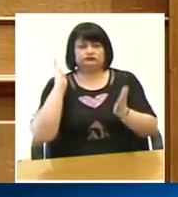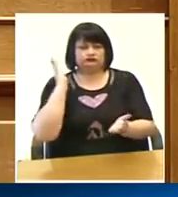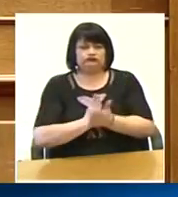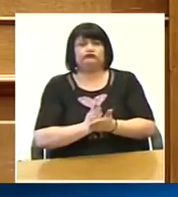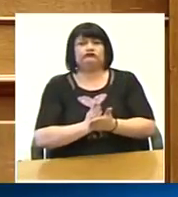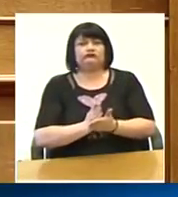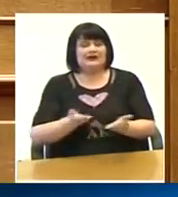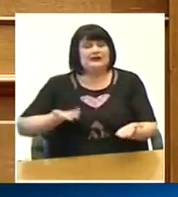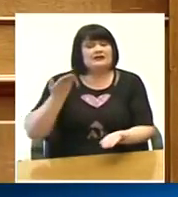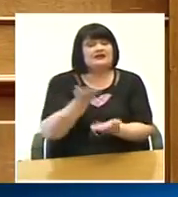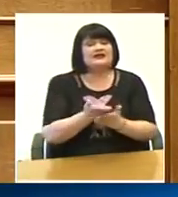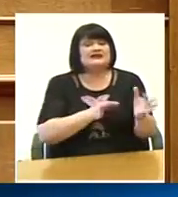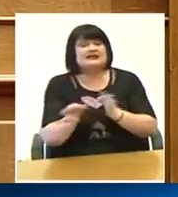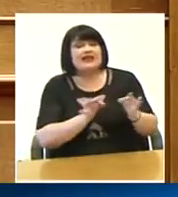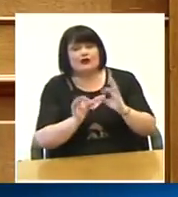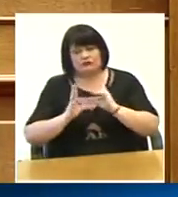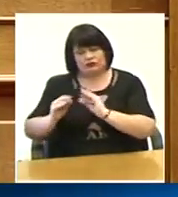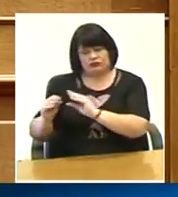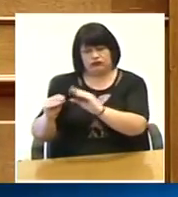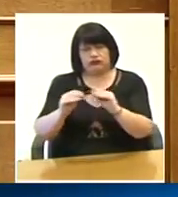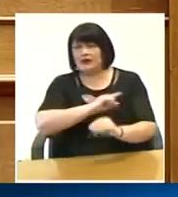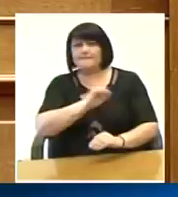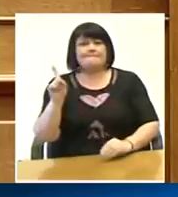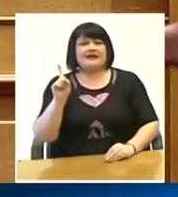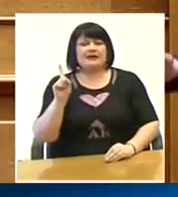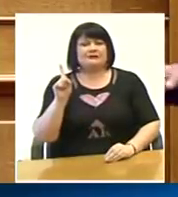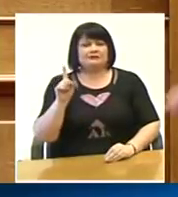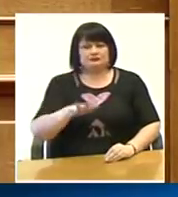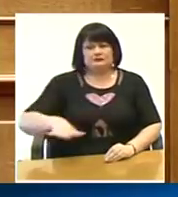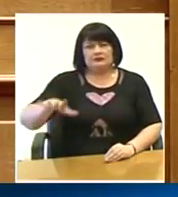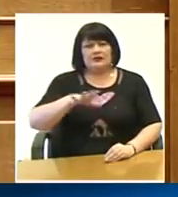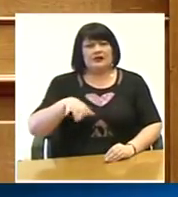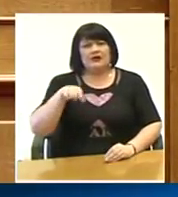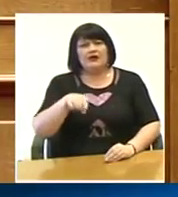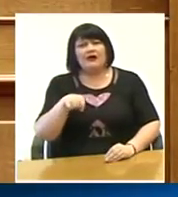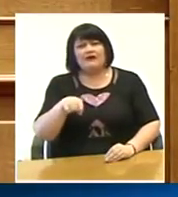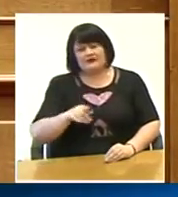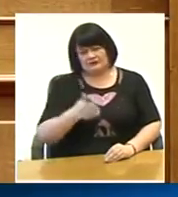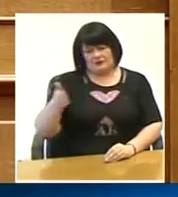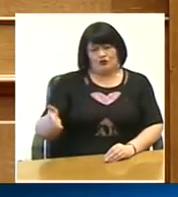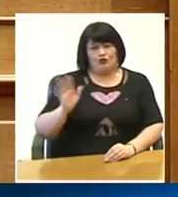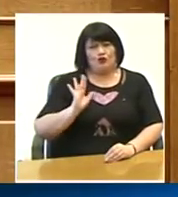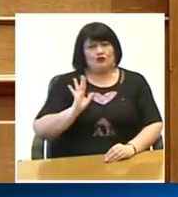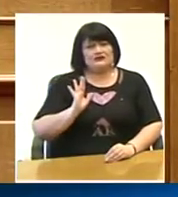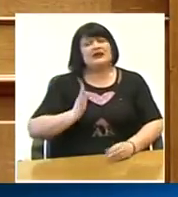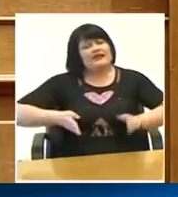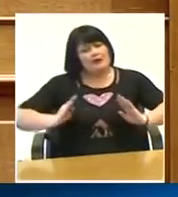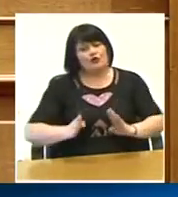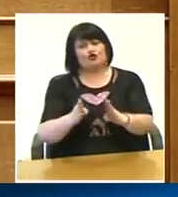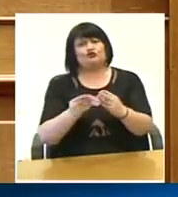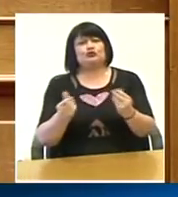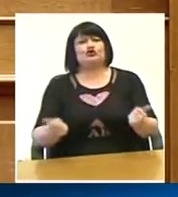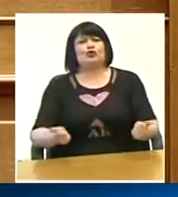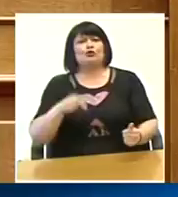να μην συνδυαλέγεται με κάποιους που είναι εκφύσεως ταγμένοι στην άλλη πάντα και έτσι θα προχωρήσει και αυτό είναι ένα